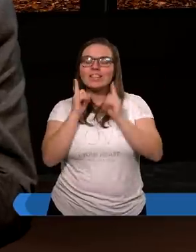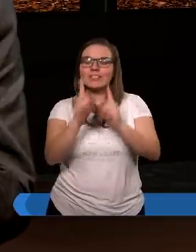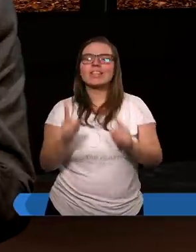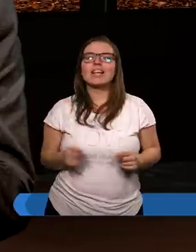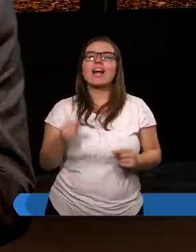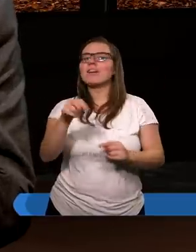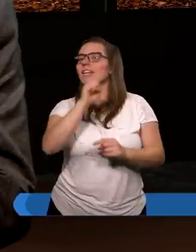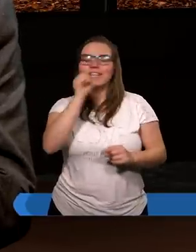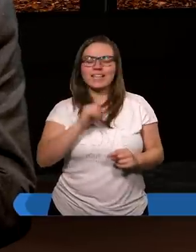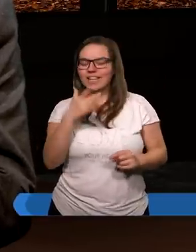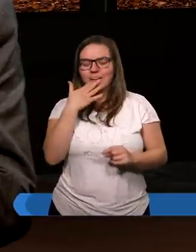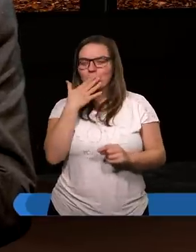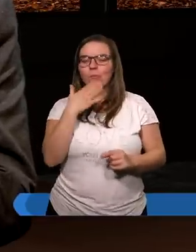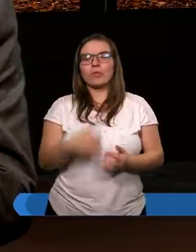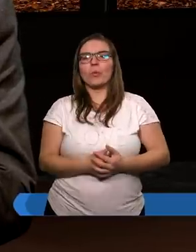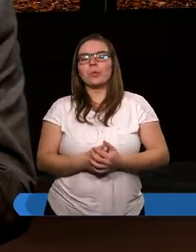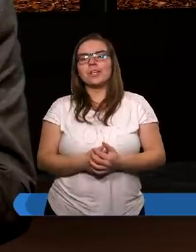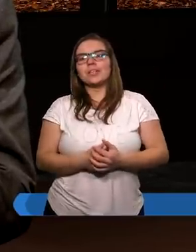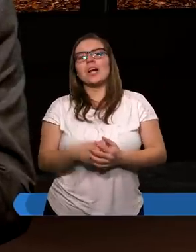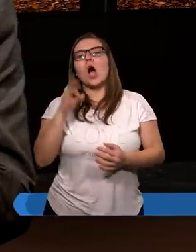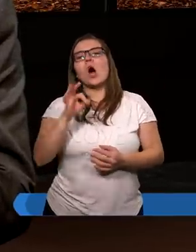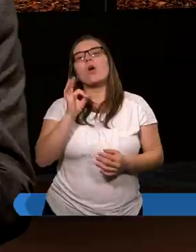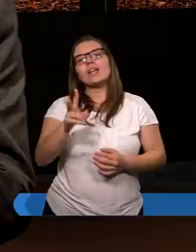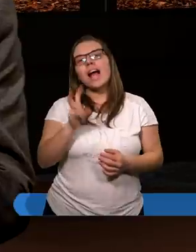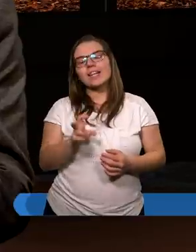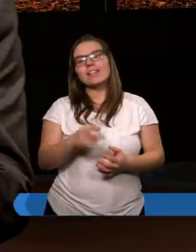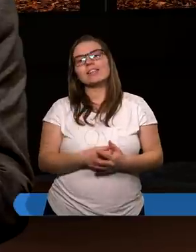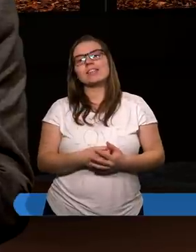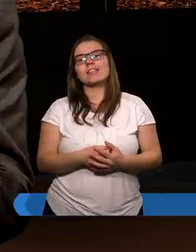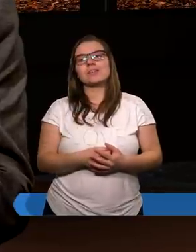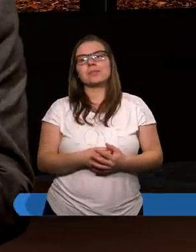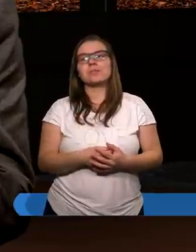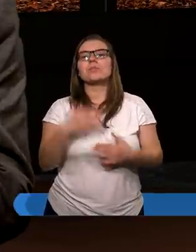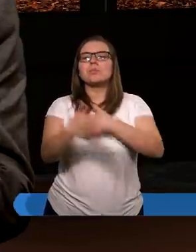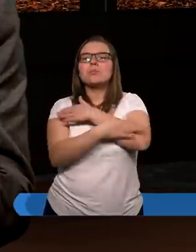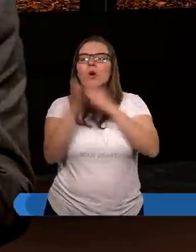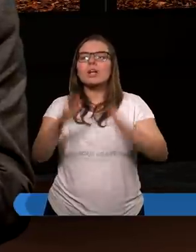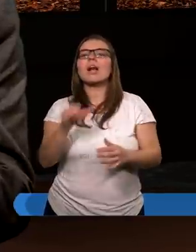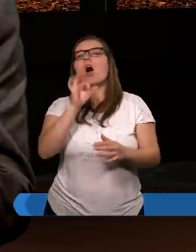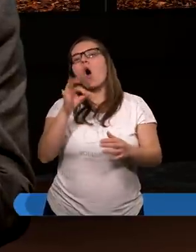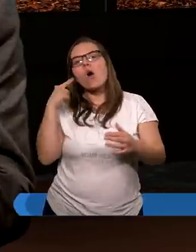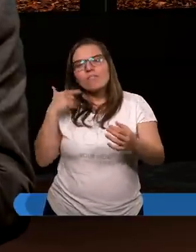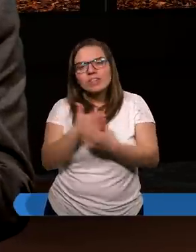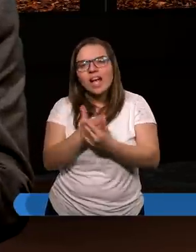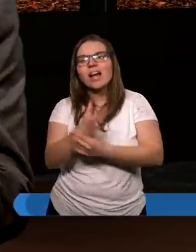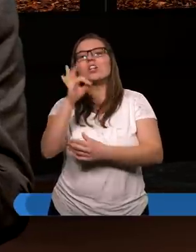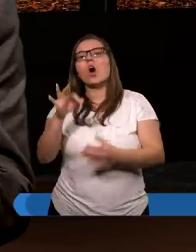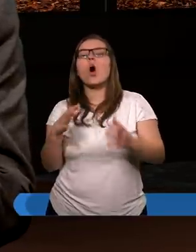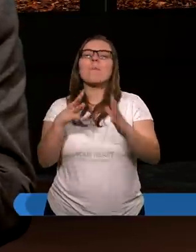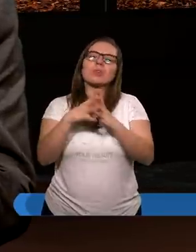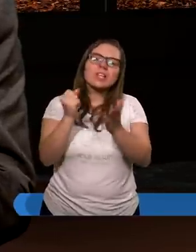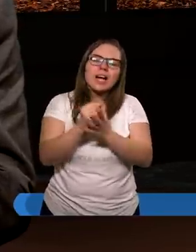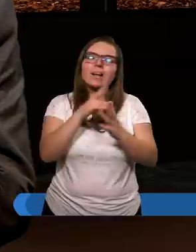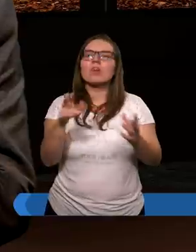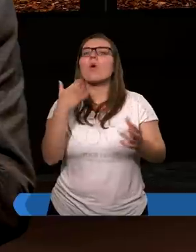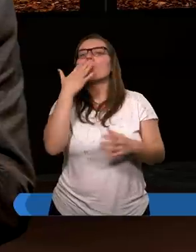oni tutaj nie mówią. o takich podstawowych sprawach, o wierze, o postępowaniu, o przykazaniach.